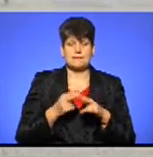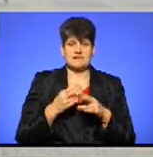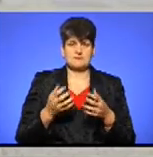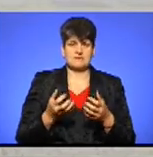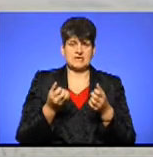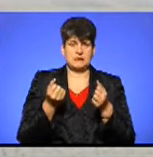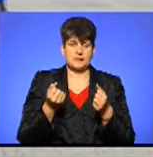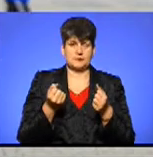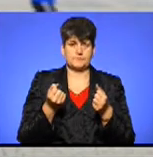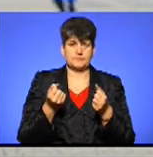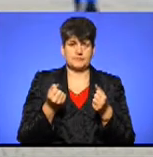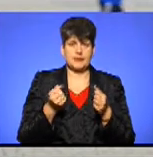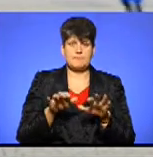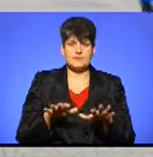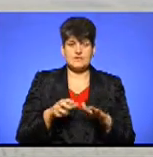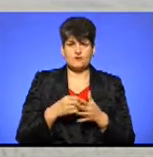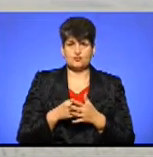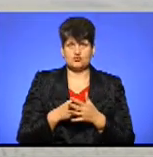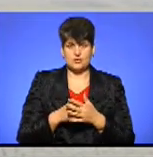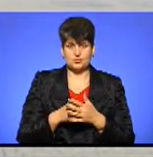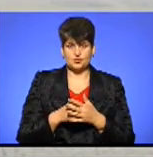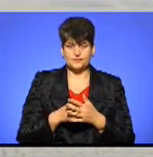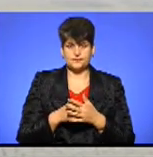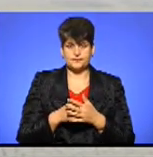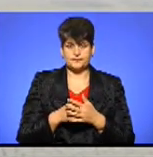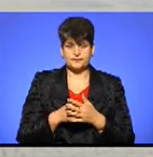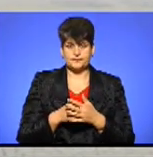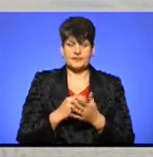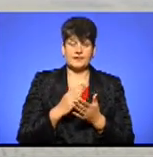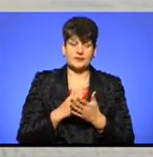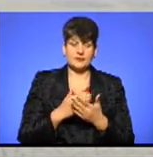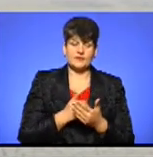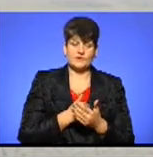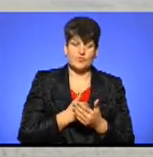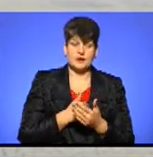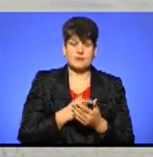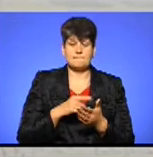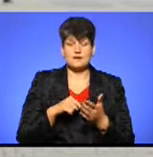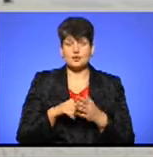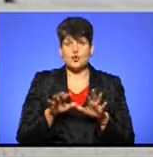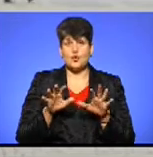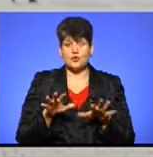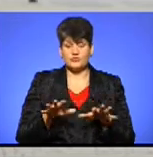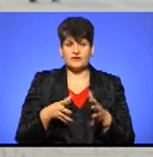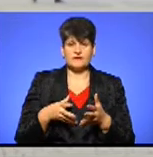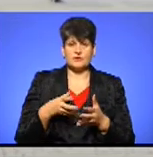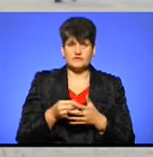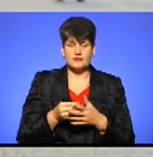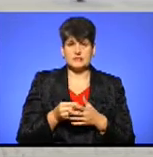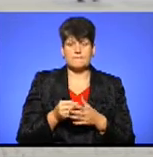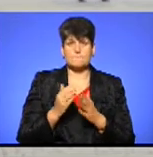з місцевого бюджету. І є воля міського голови, міської влади фінансувати з програми